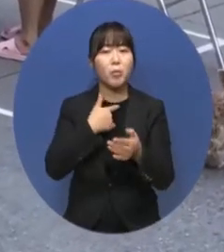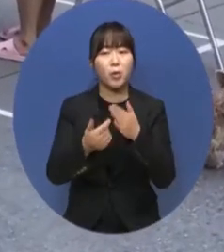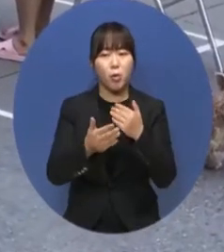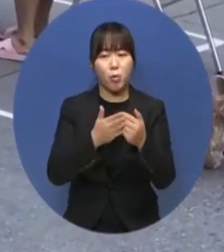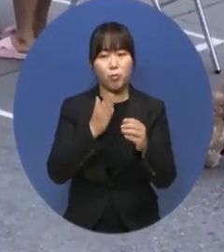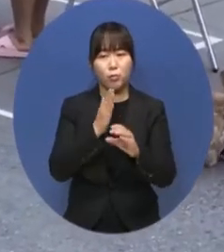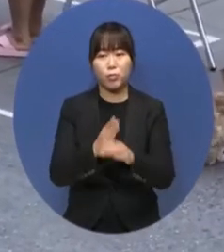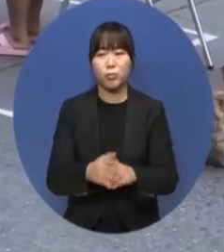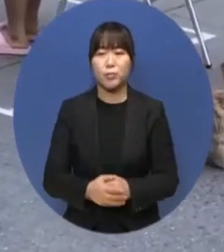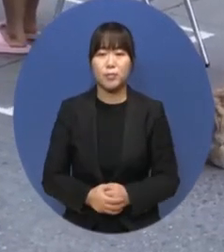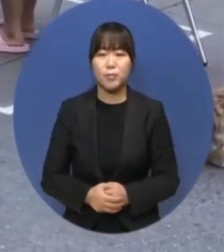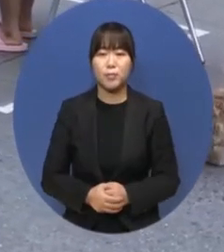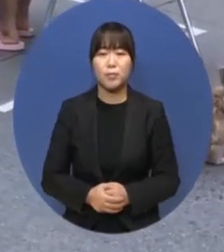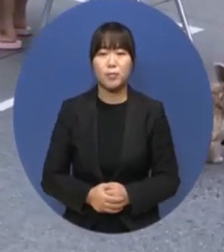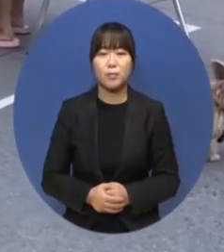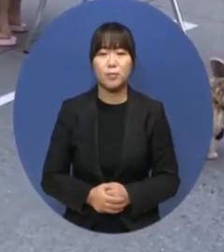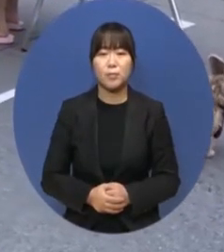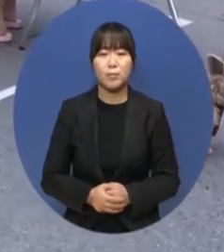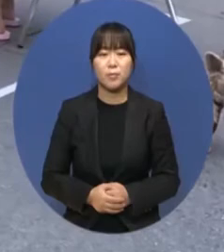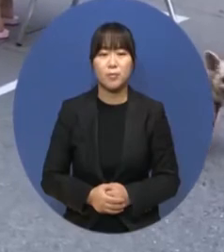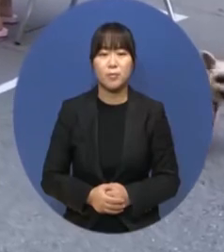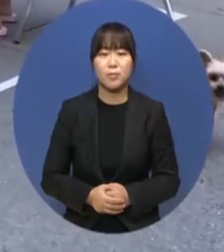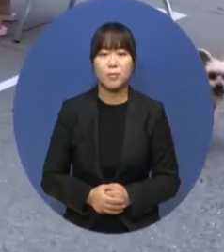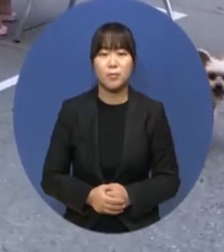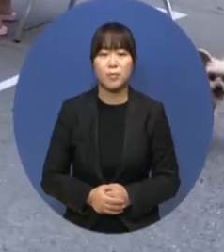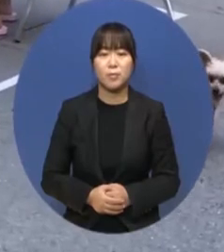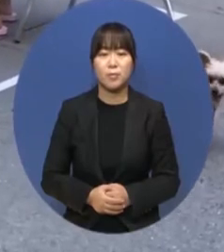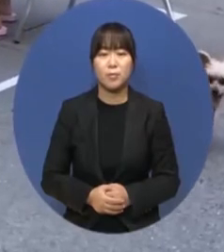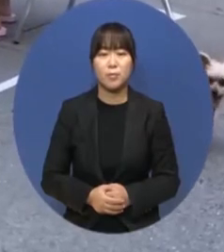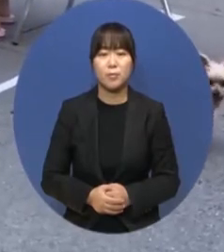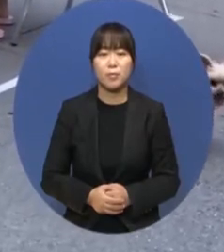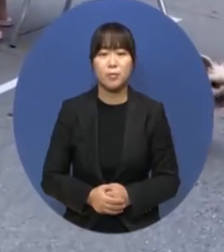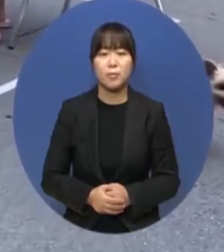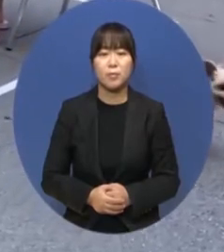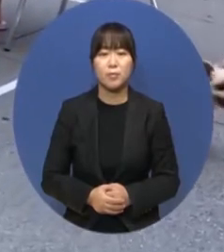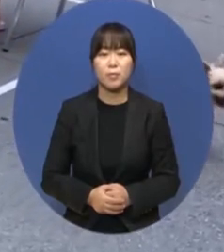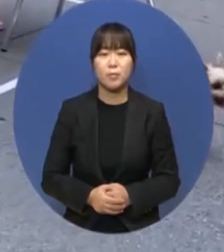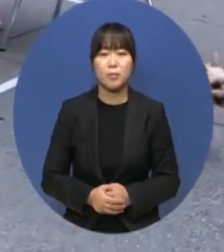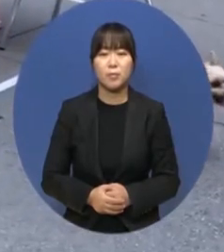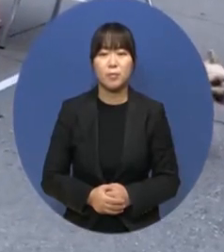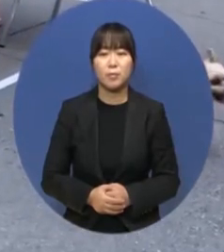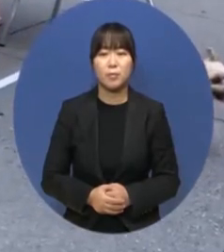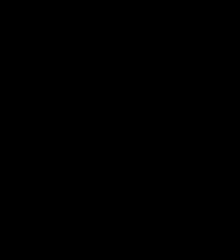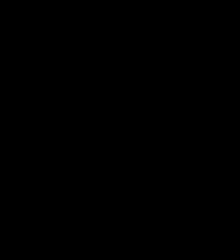뉴욕입니다. WBC 복지TV 뉴욕통신원 이호비입니다.